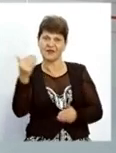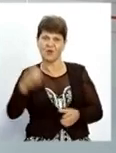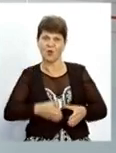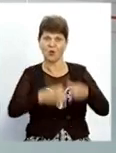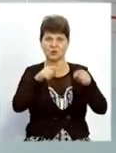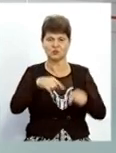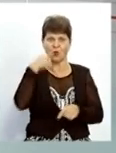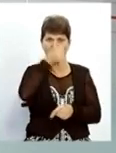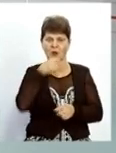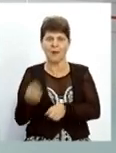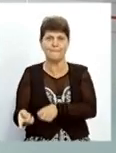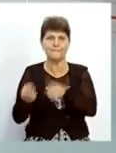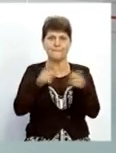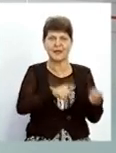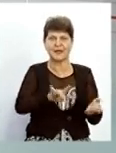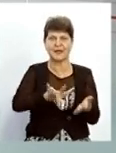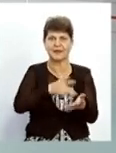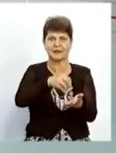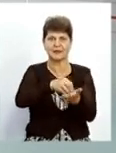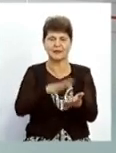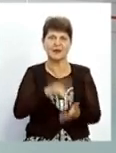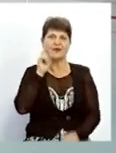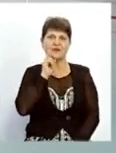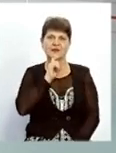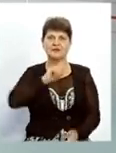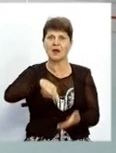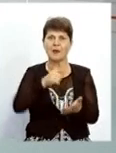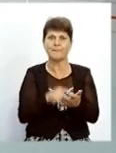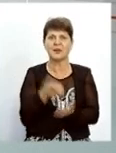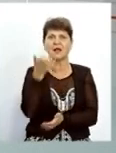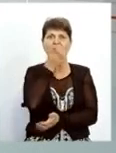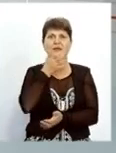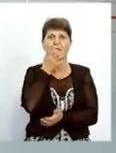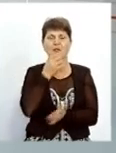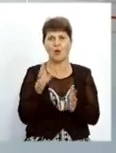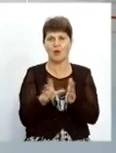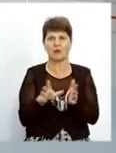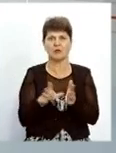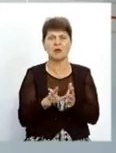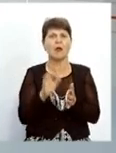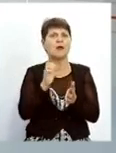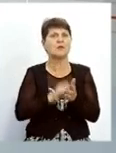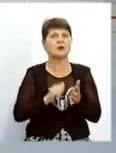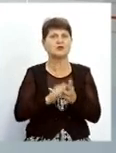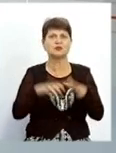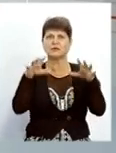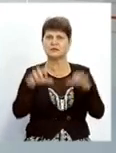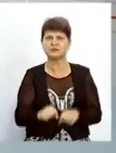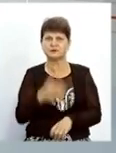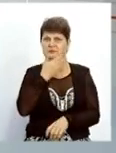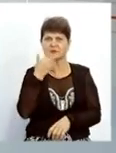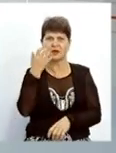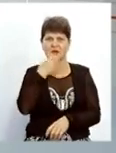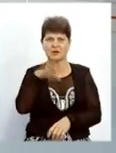цього літа передано на баланс «Вінниця-Міськтеплоенерго». В чому причина відключень та коли вони припиняться, з'ясовувала